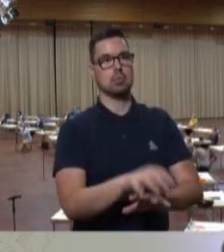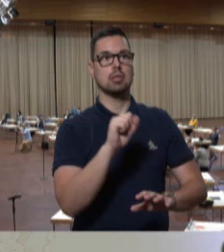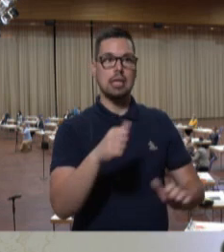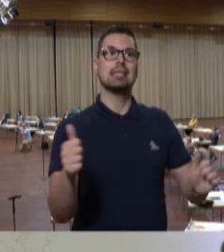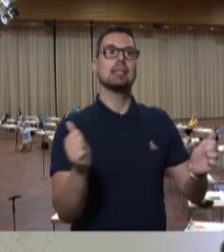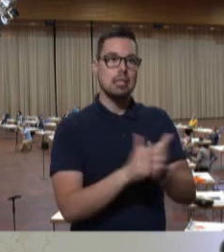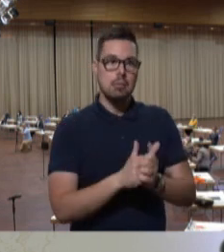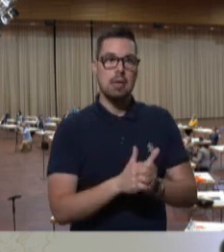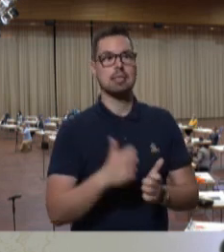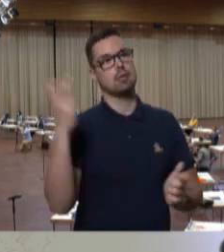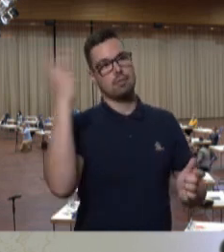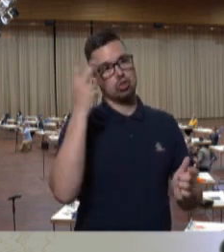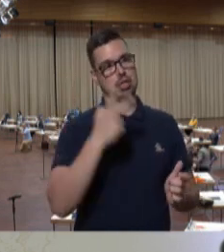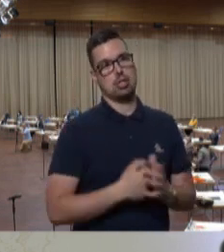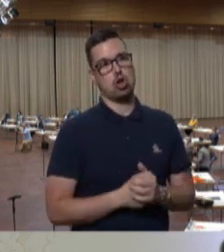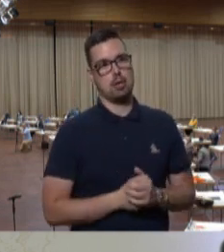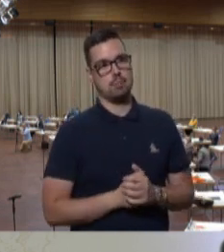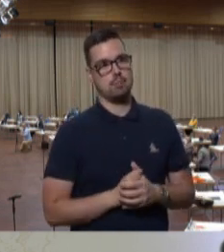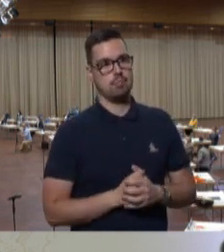gemeinsam verständlicher werden.